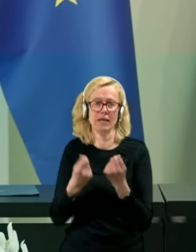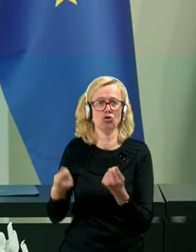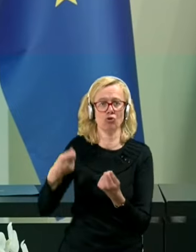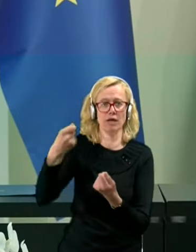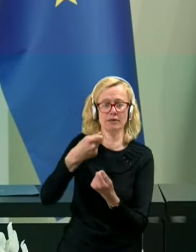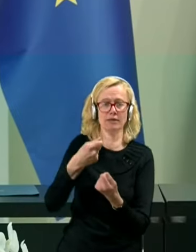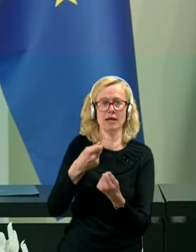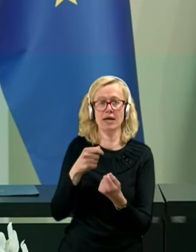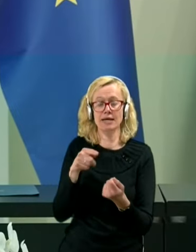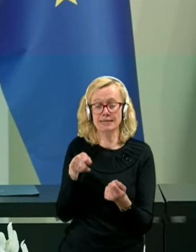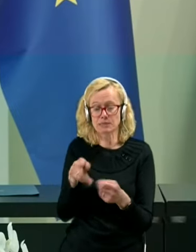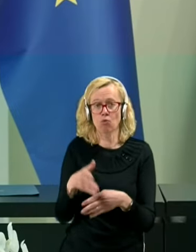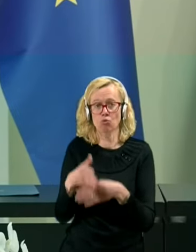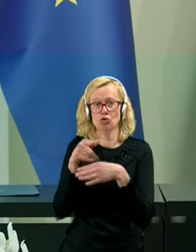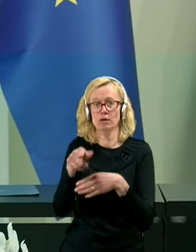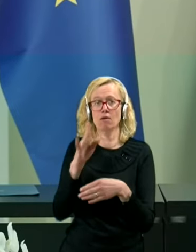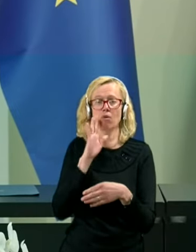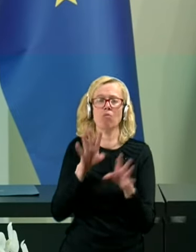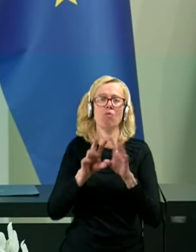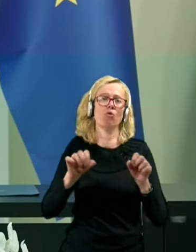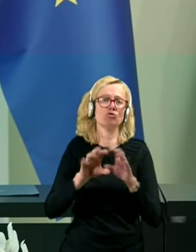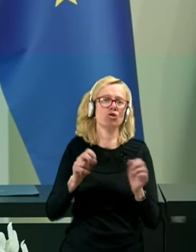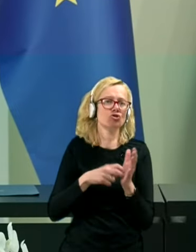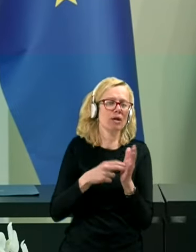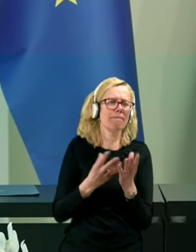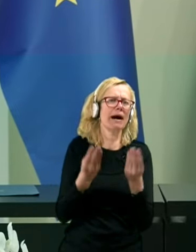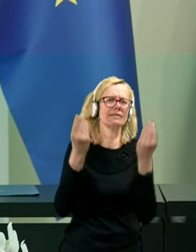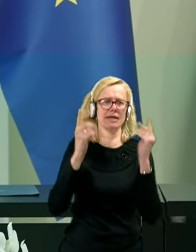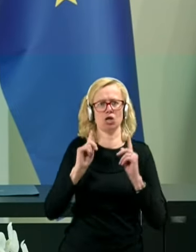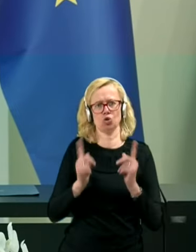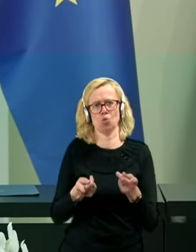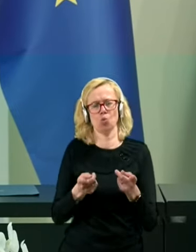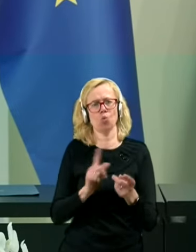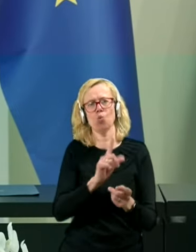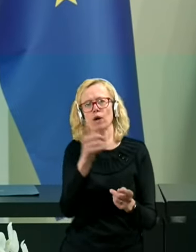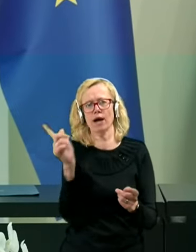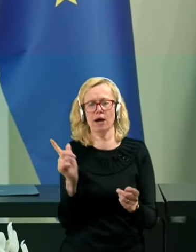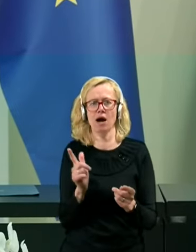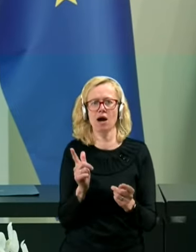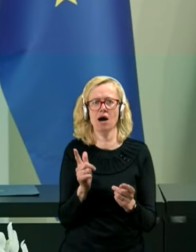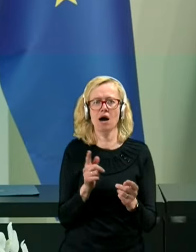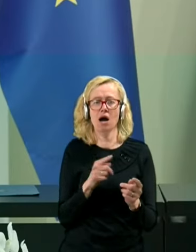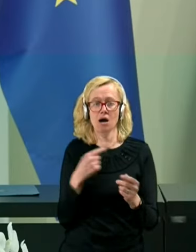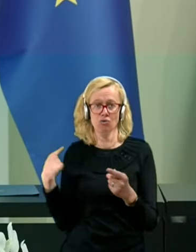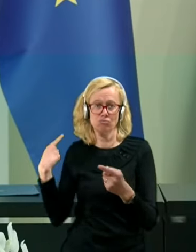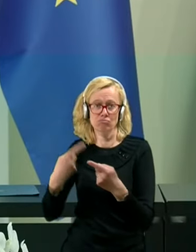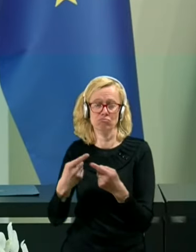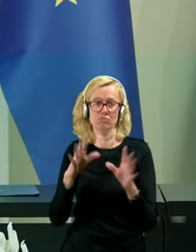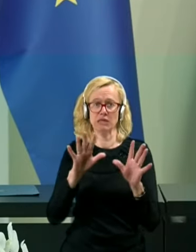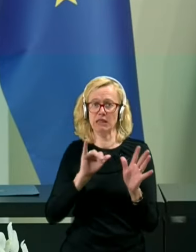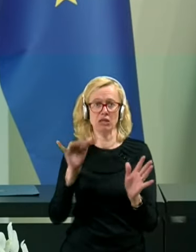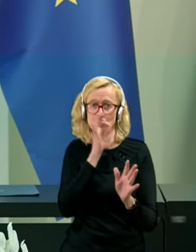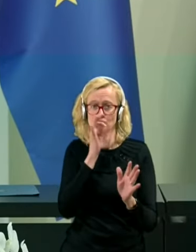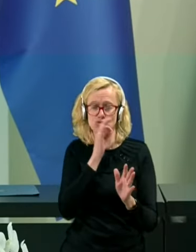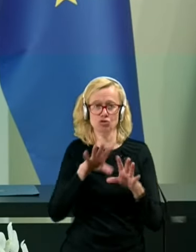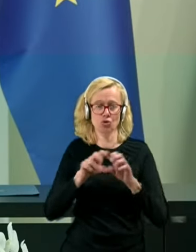tudi mrsi kaj drugega, kar v Sloveniji nismo postorili v pretekljem desetletju in